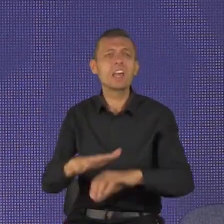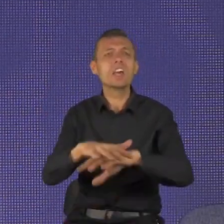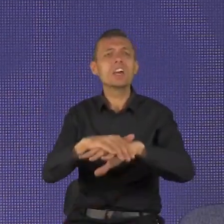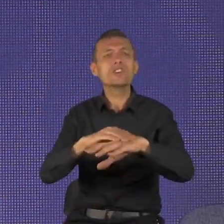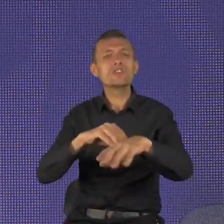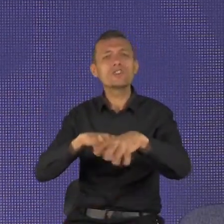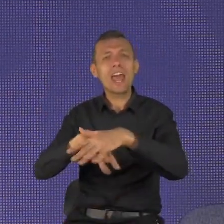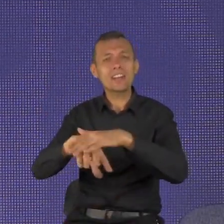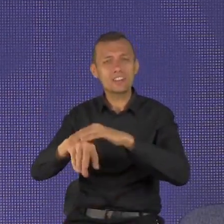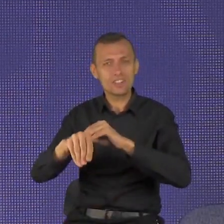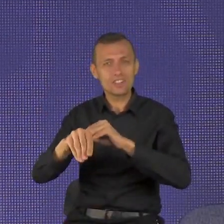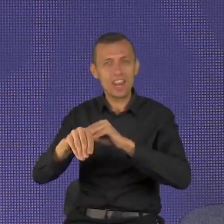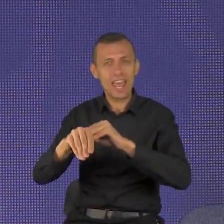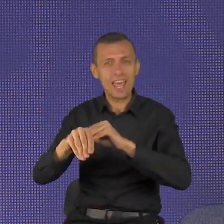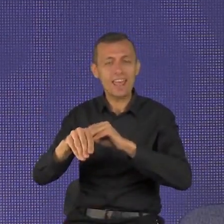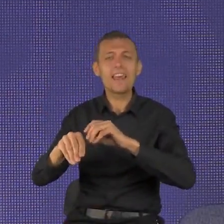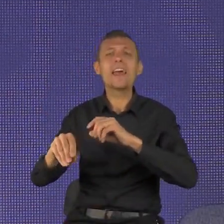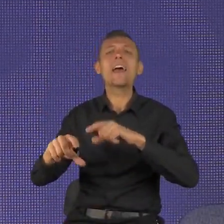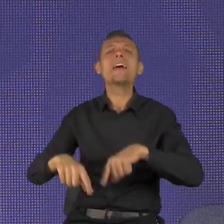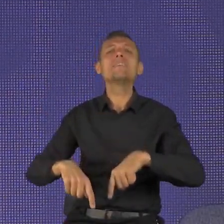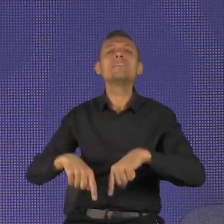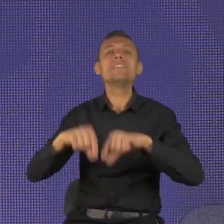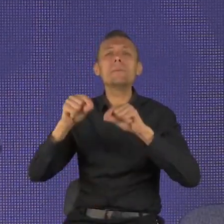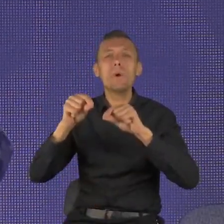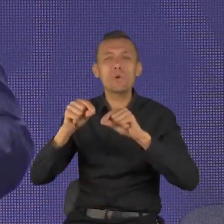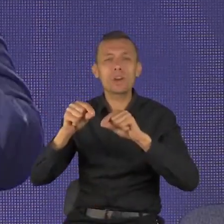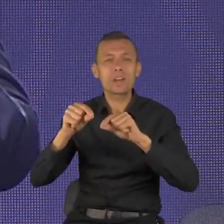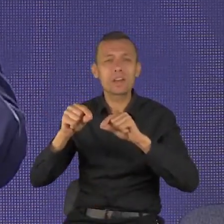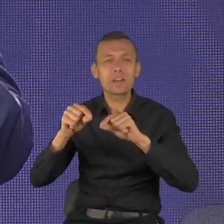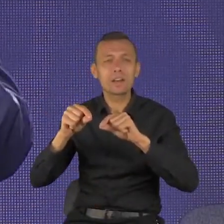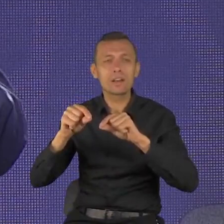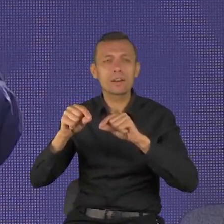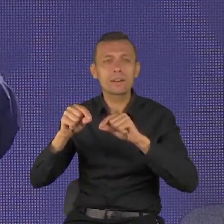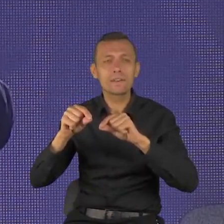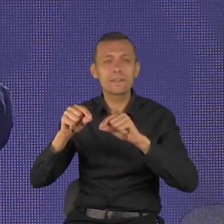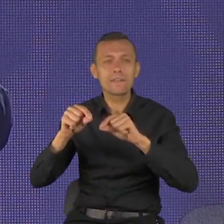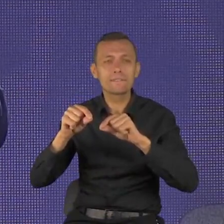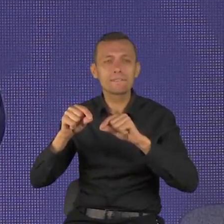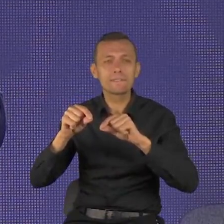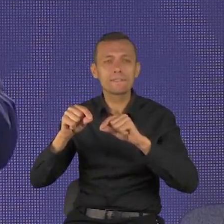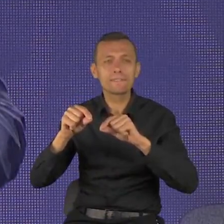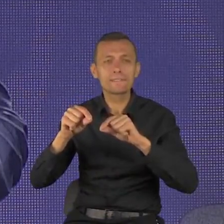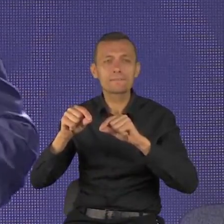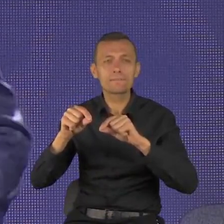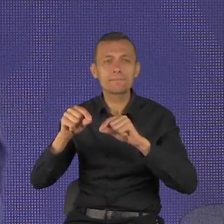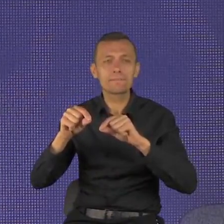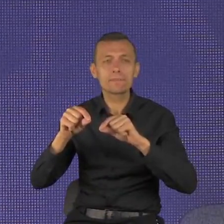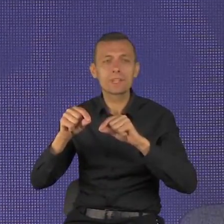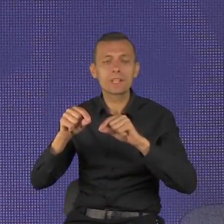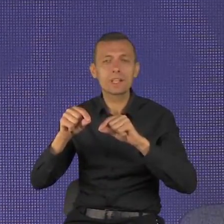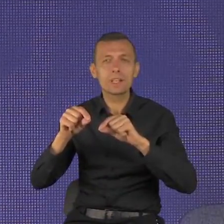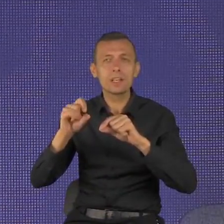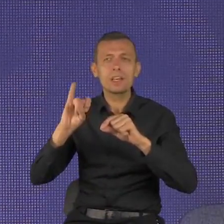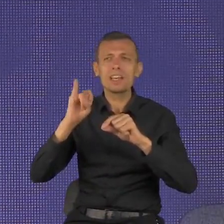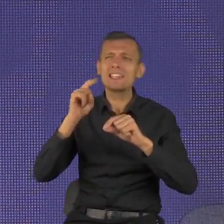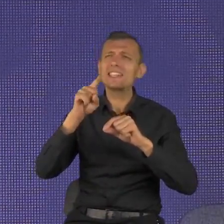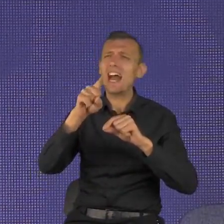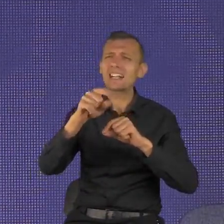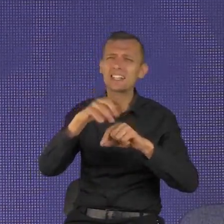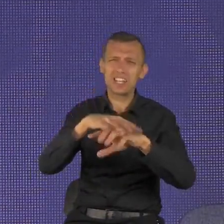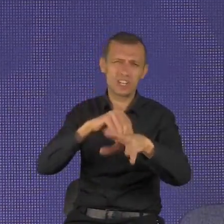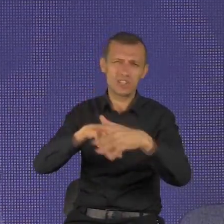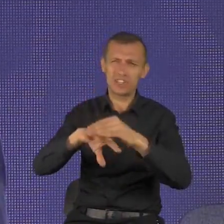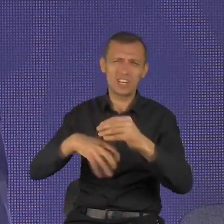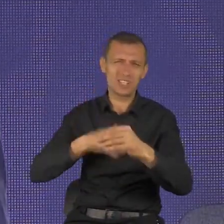Moim szczęściem jest być. Szczęście jest wyborem. Jesteś tak szczęśliwy, jak wybrałeś być szczęśliwy. Nie